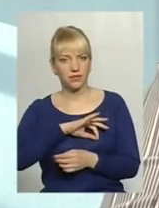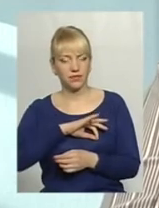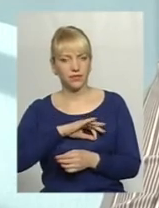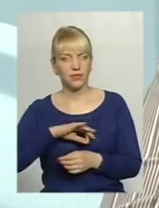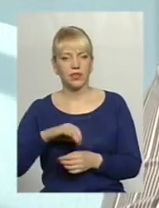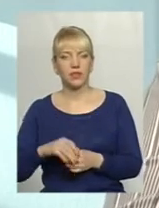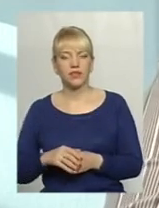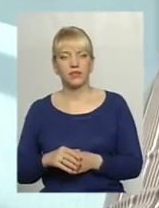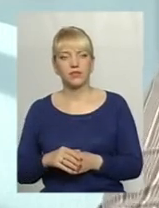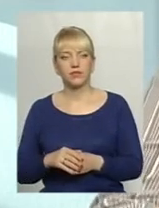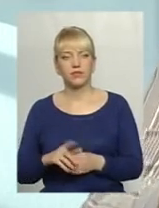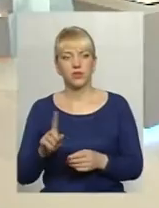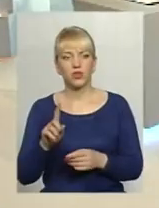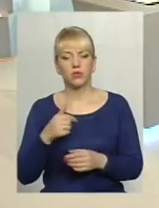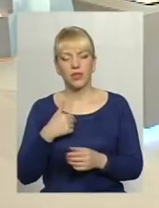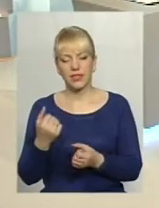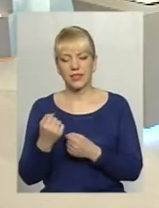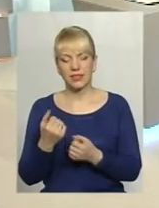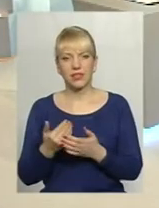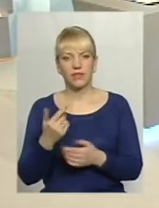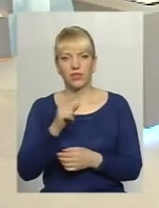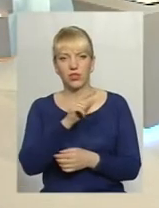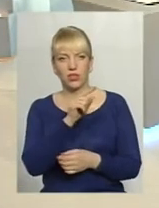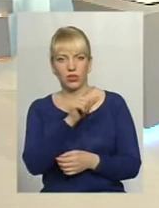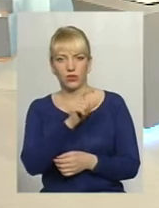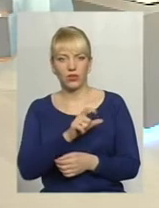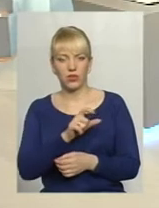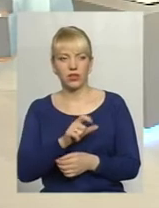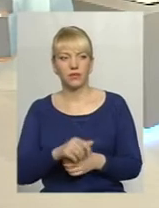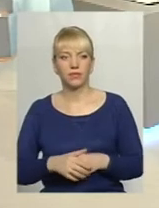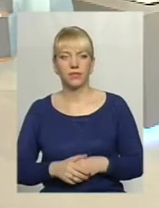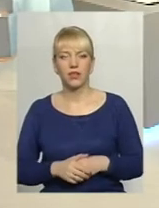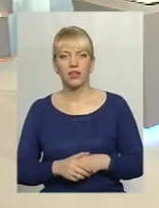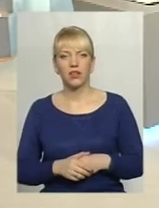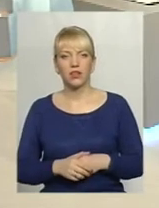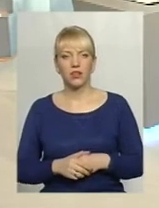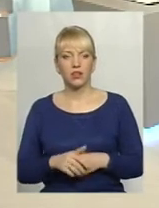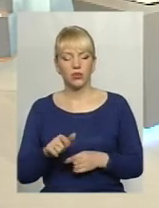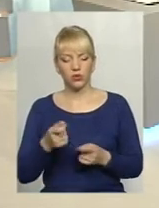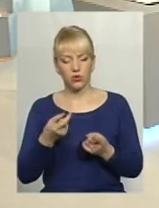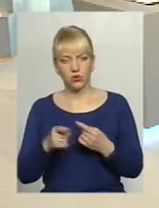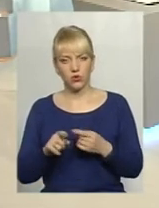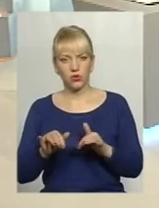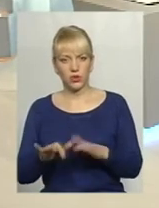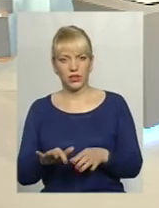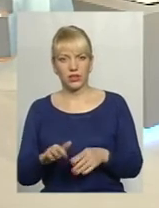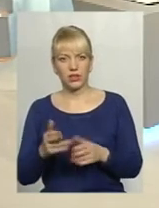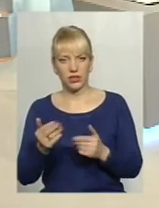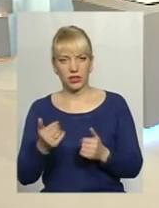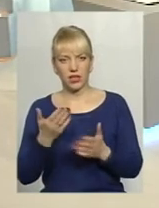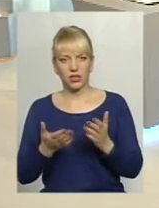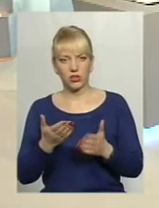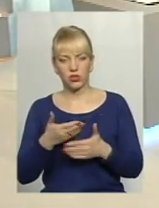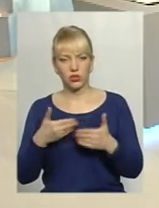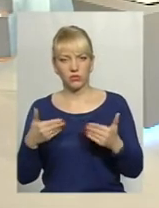Тобто, щоб мене захистили від тієї людини. Тут вже просто трошки друга дія. Якщо ми